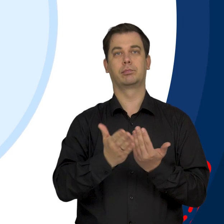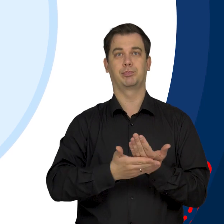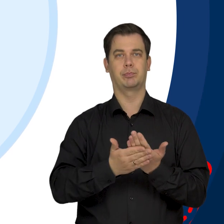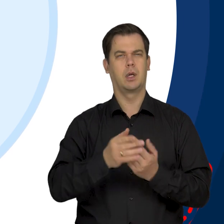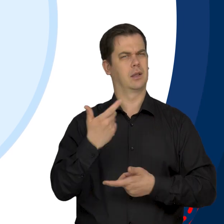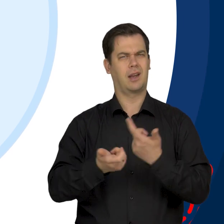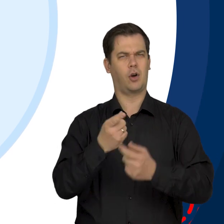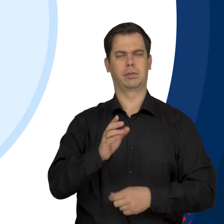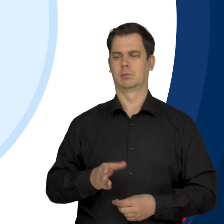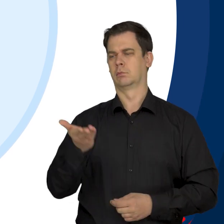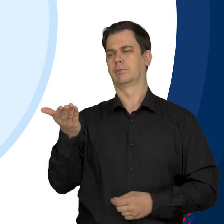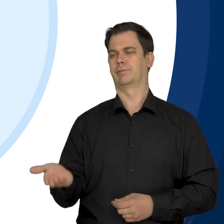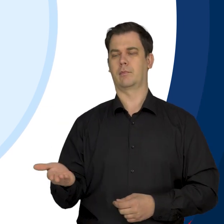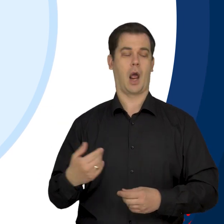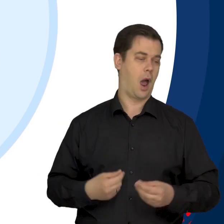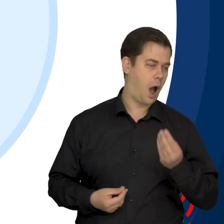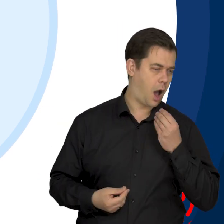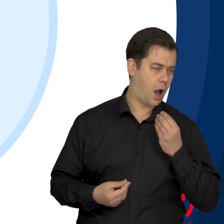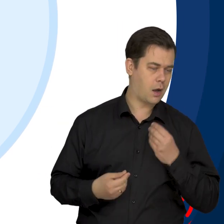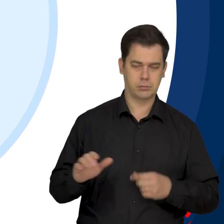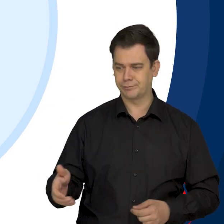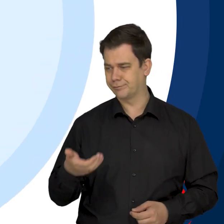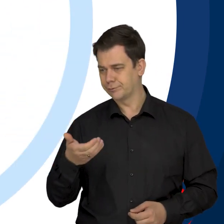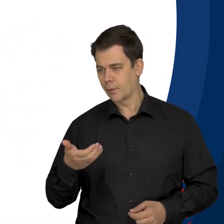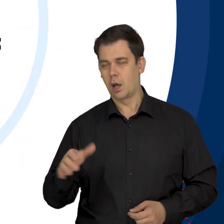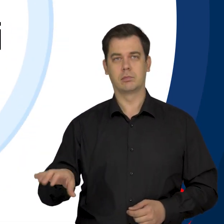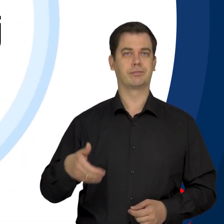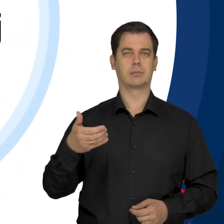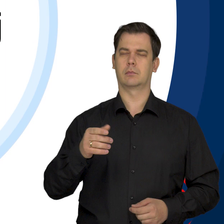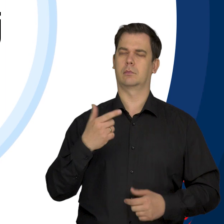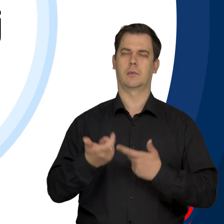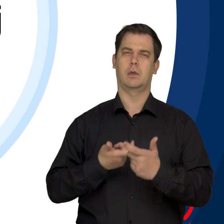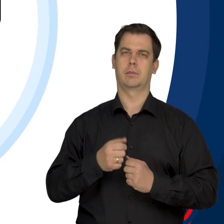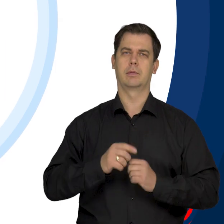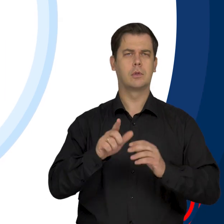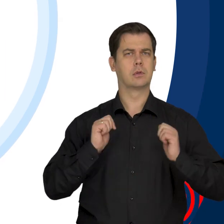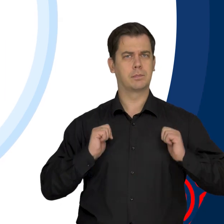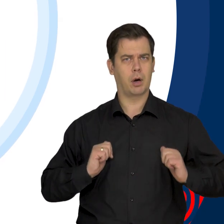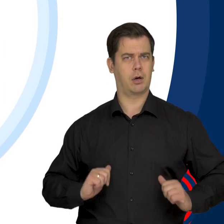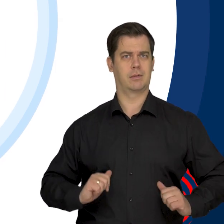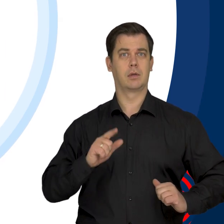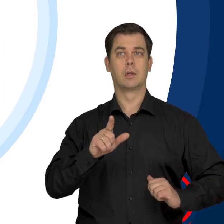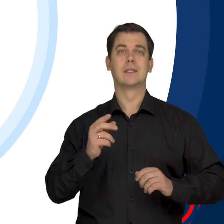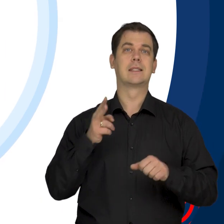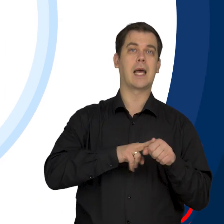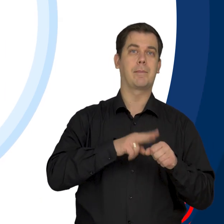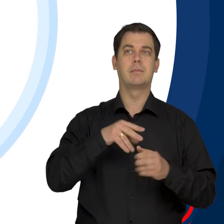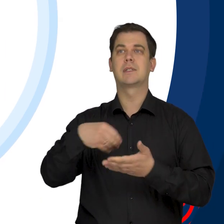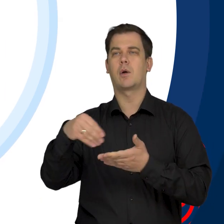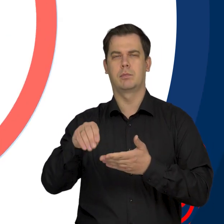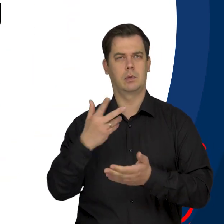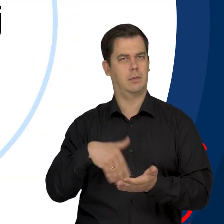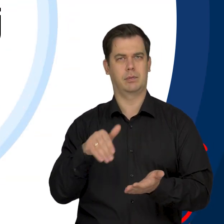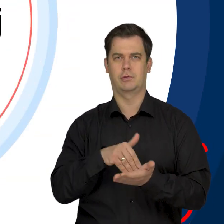stole i nie korzystaj z niego podczas spożywania posiłków. Zachowaj spokój. Nie rób zakupów na zapas.